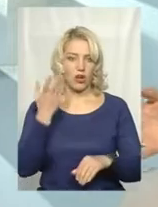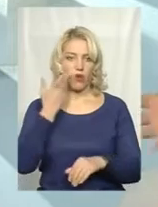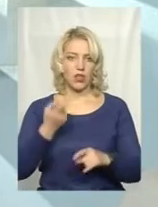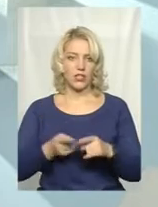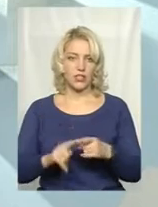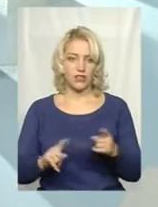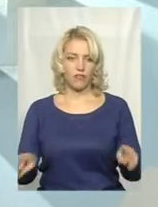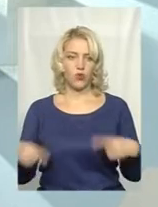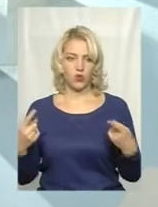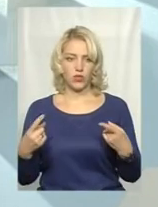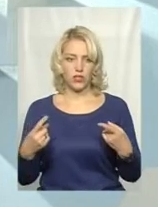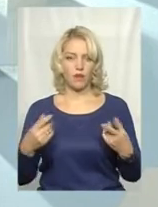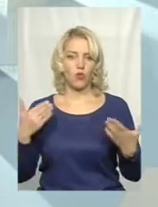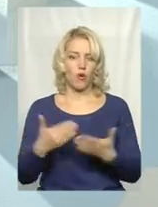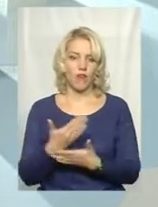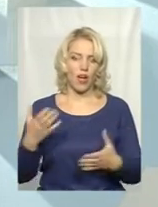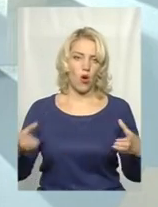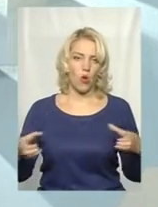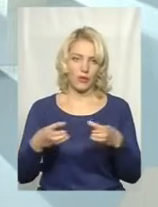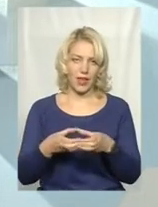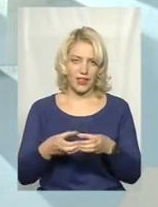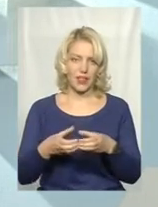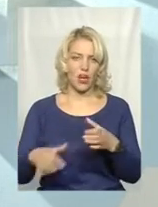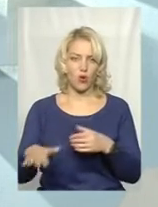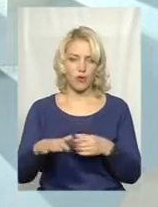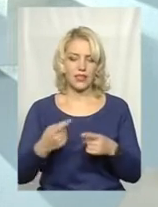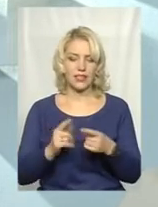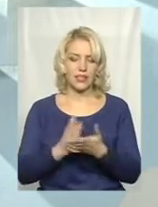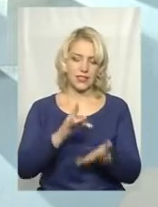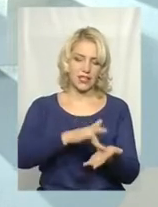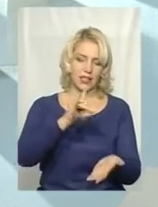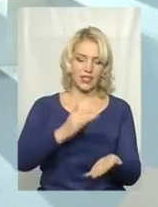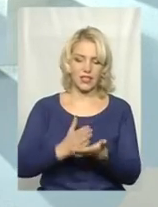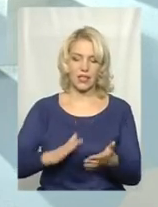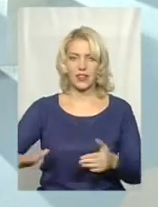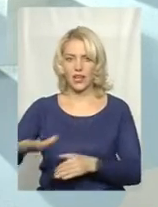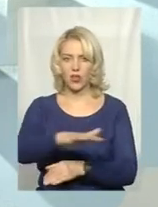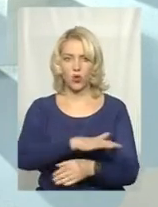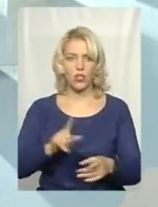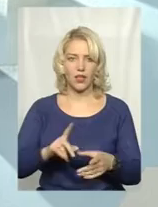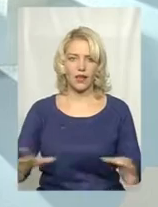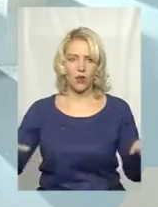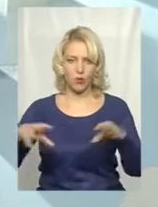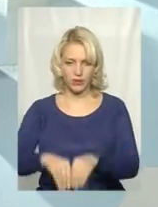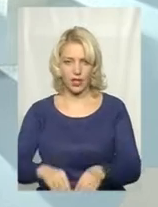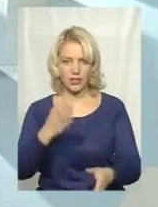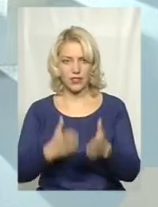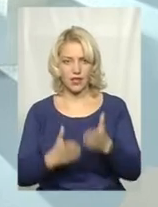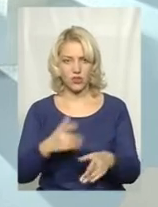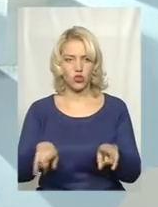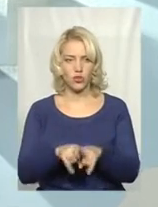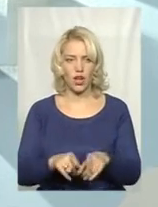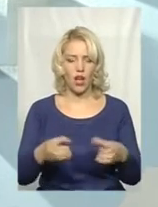створюється нова об'єднана громада. Тобто є центр, є території, які об'єдналися. Або, якщо така